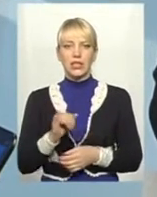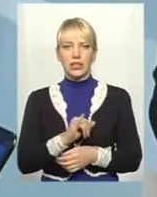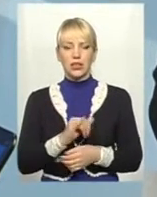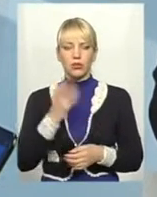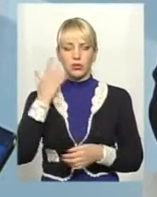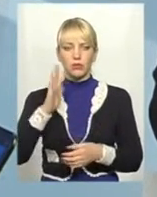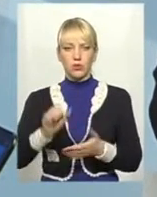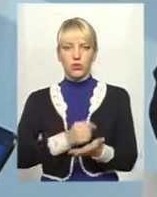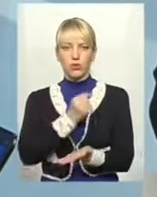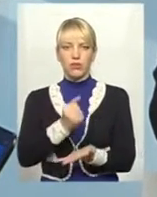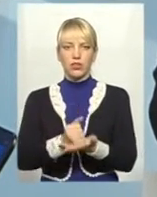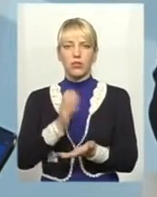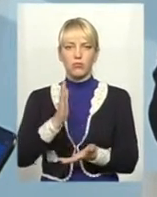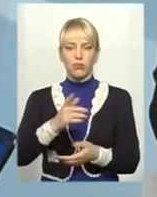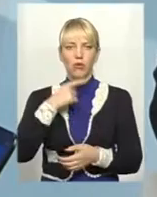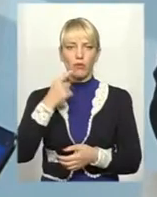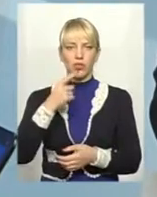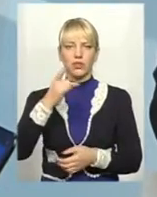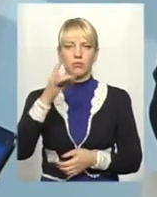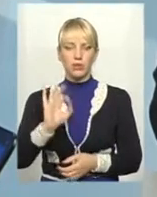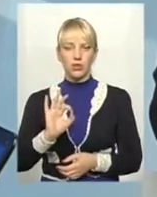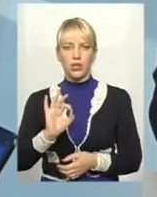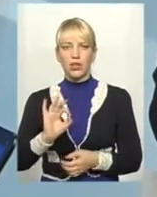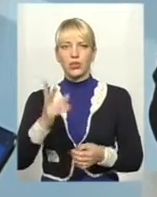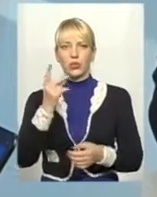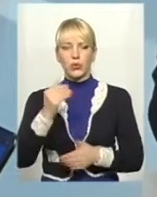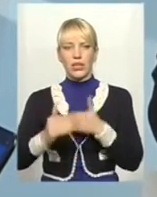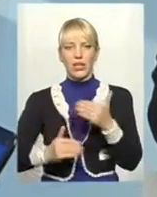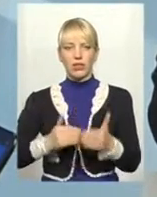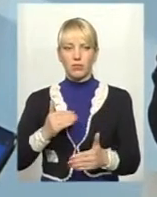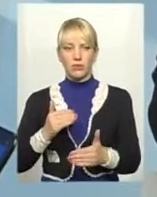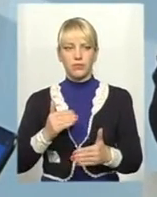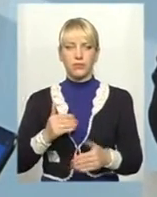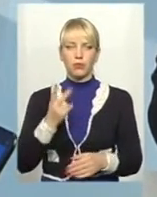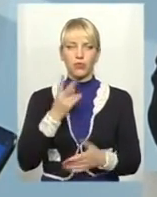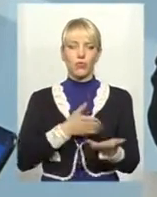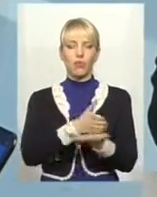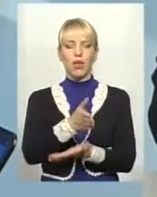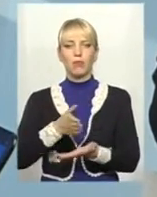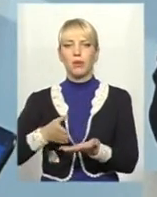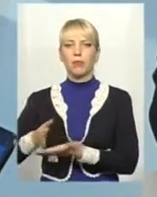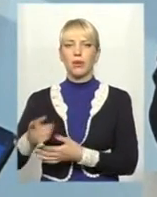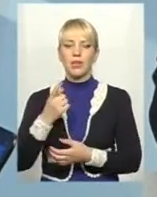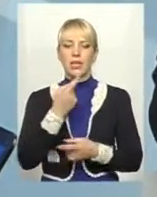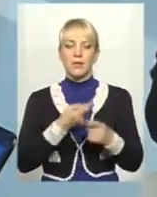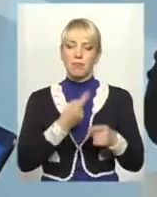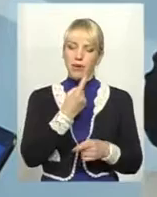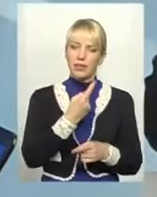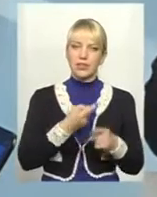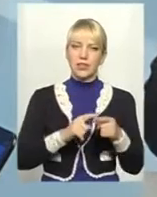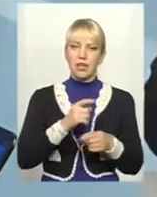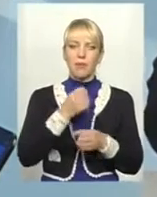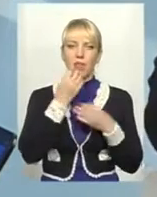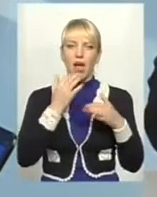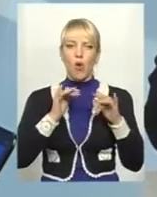буде затверджена, тоді ми можемо, як кажуть, розпочинати другий етап. І щораз, по двом напрямках. Перше – це благодійний фонд, з однієї сторони, з іншої